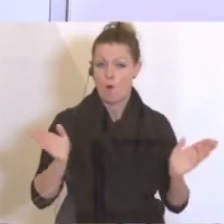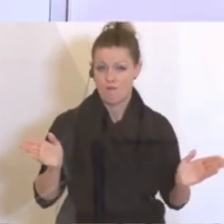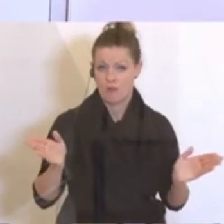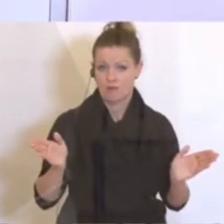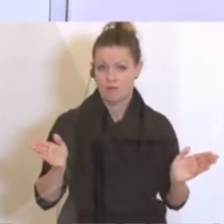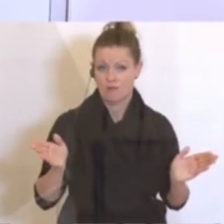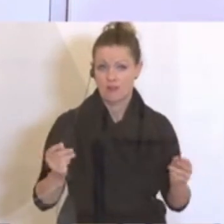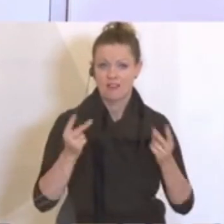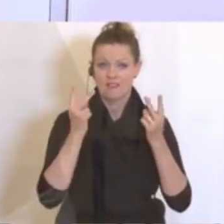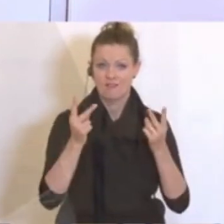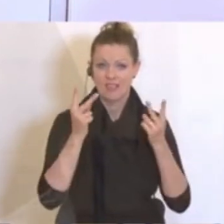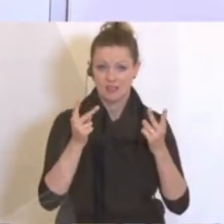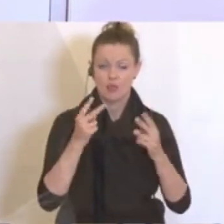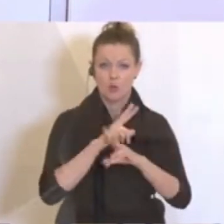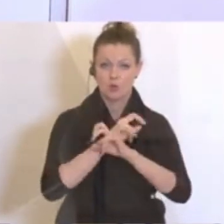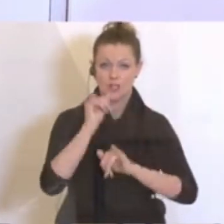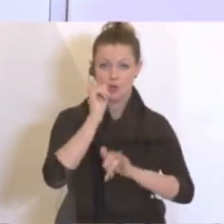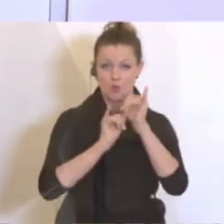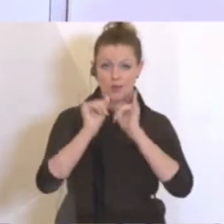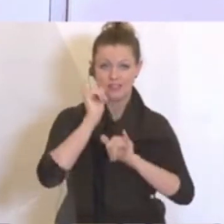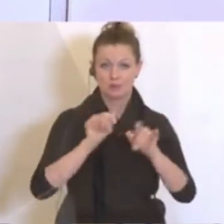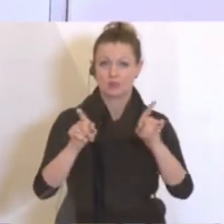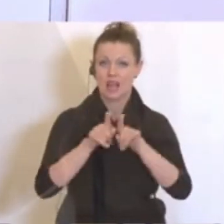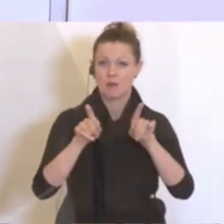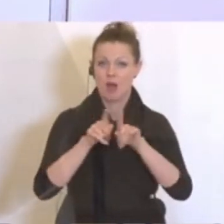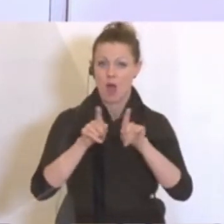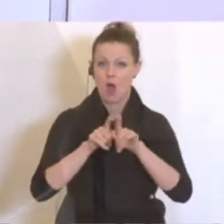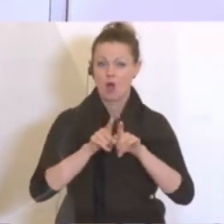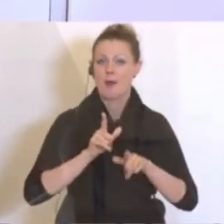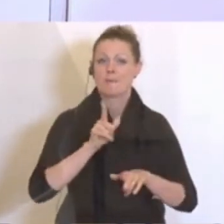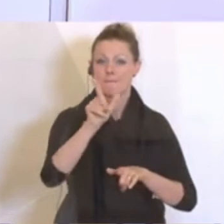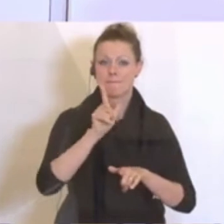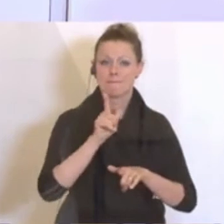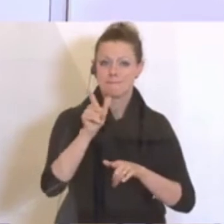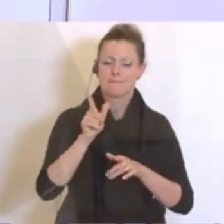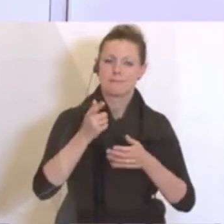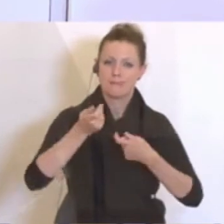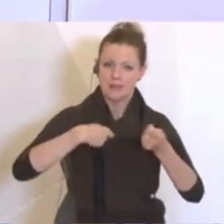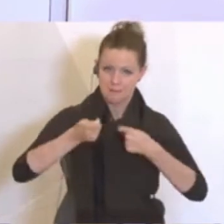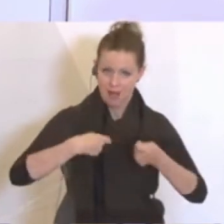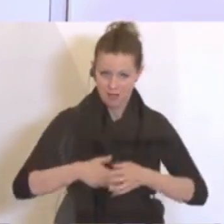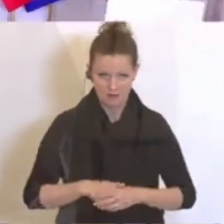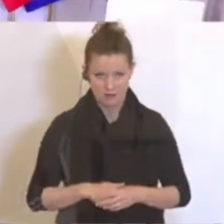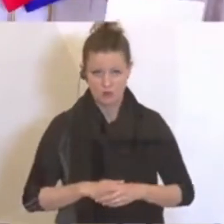Das ist wichtig für den österreichischen Tourismus, aber wichtig auch für den Binnenmarkt und den wirtschaftlichen Austausch in Summe.